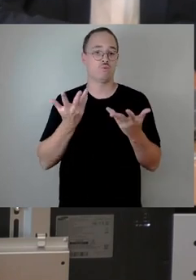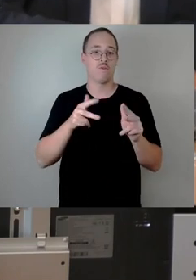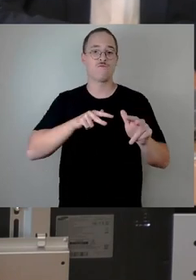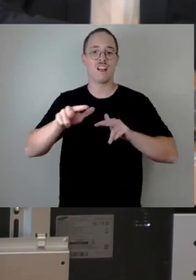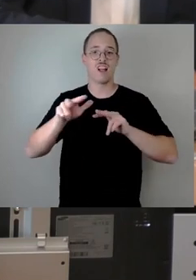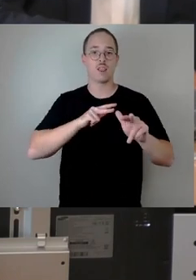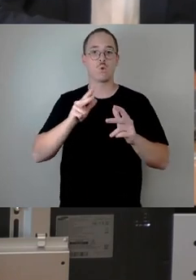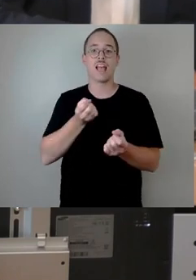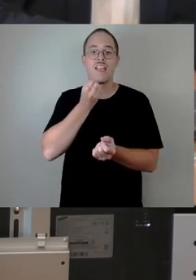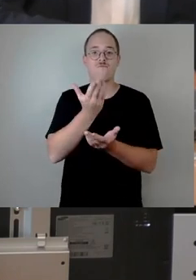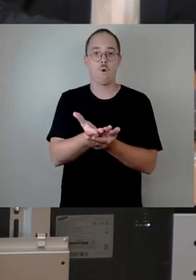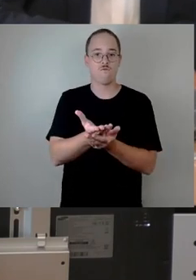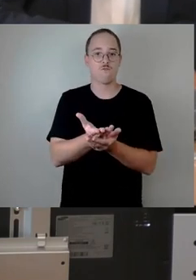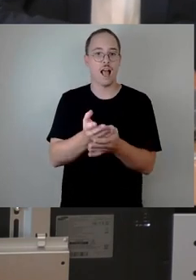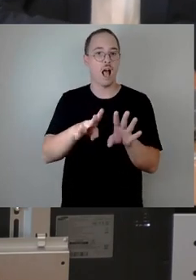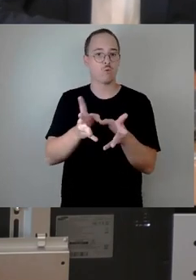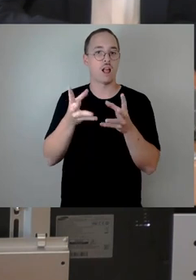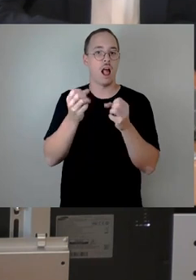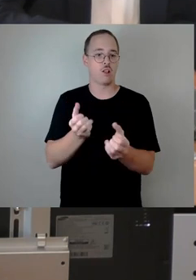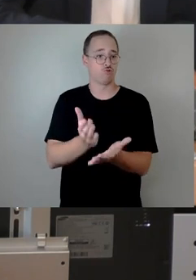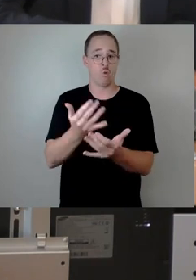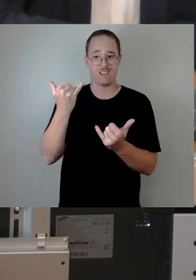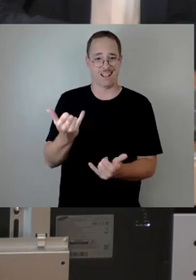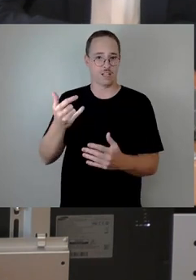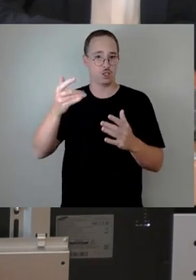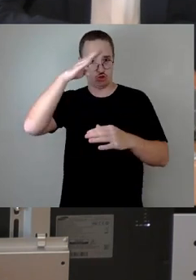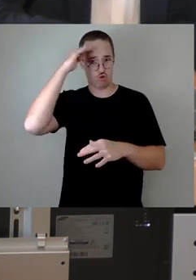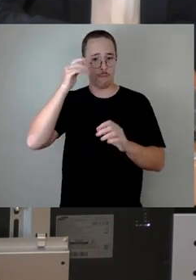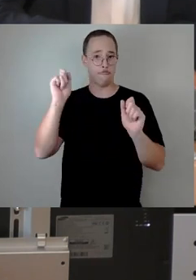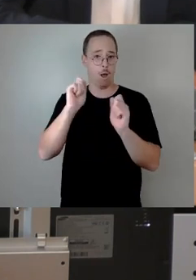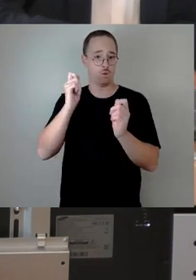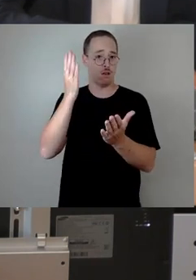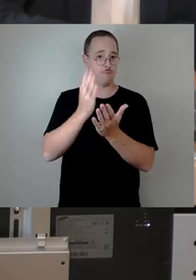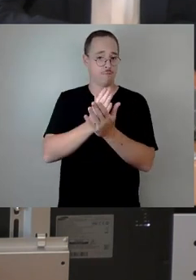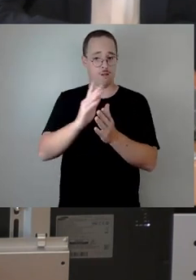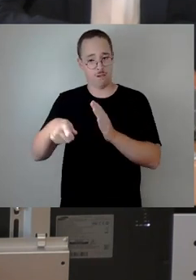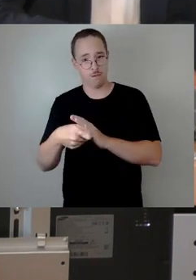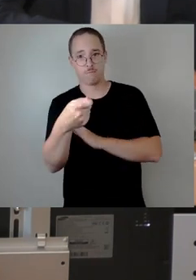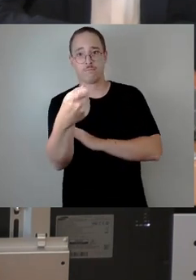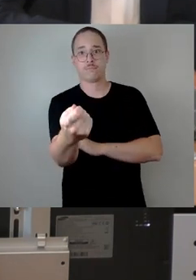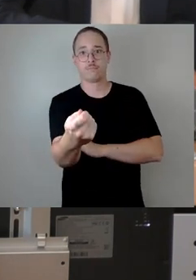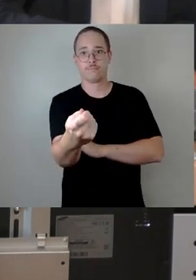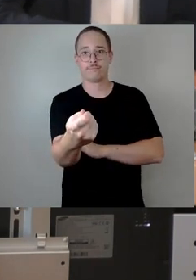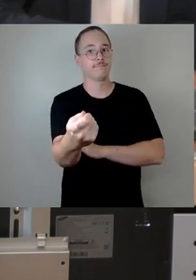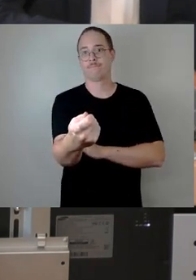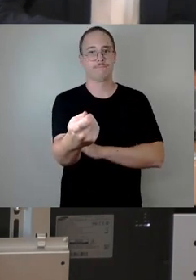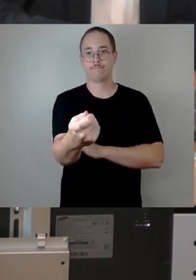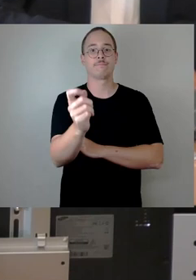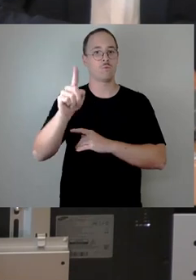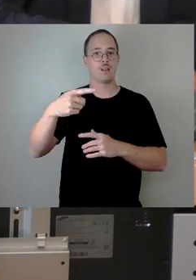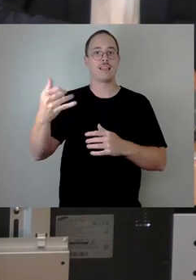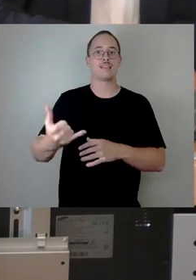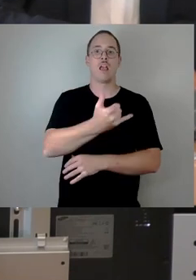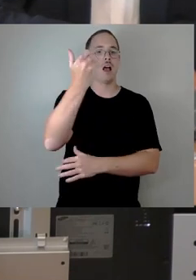nicht schon jetzt nach der Sommerpause, sondern erst zum Ende des Jahres und geplant ist dabei die Novembersitzung